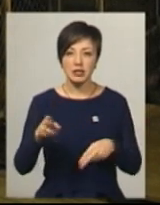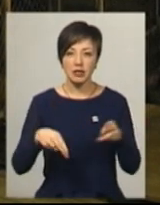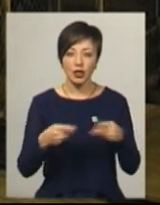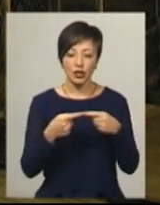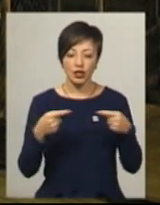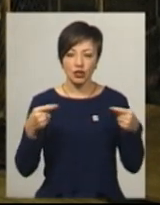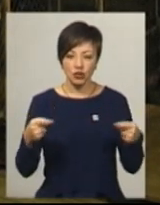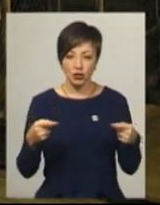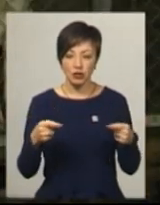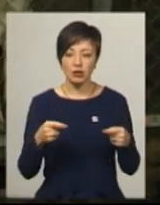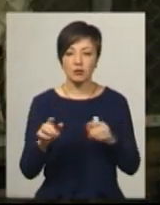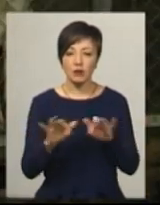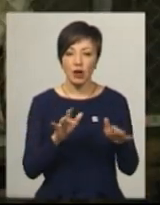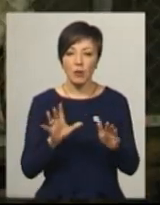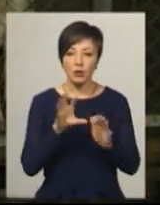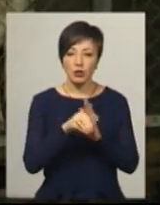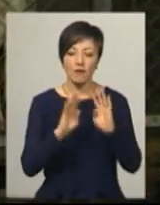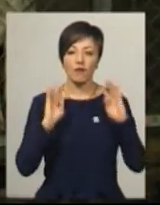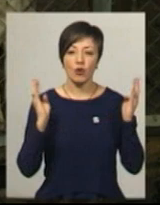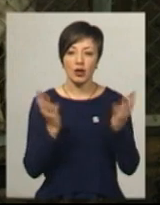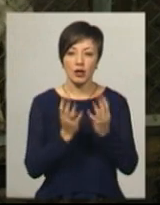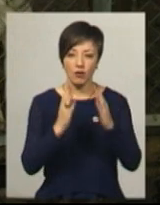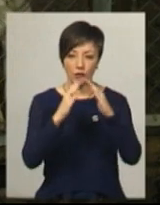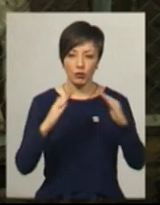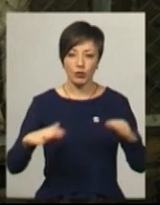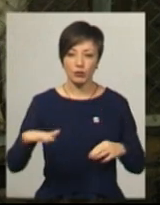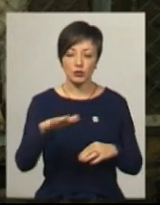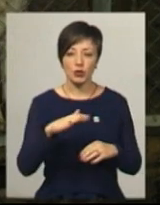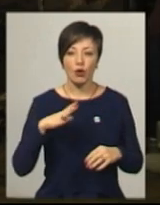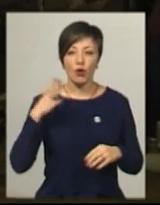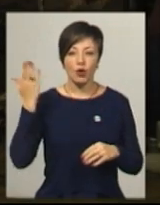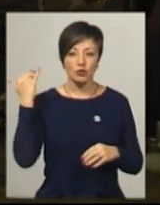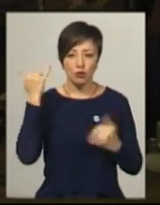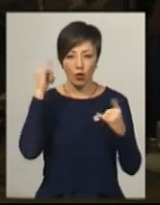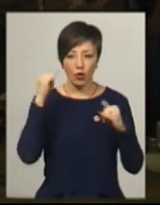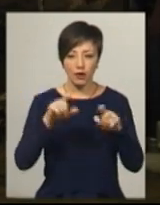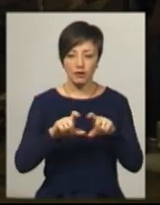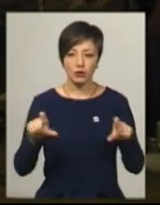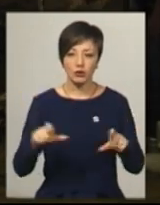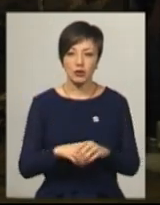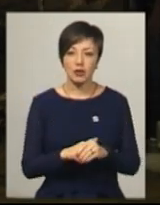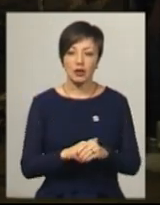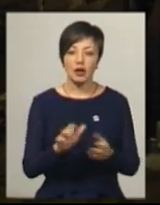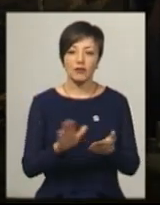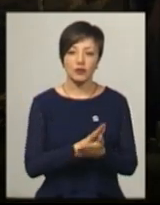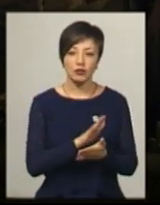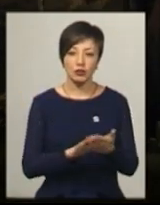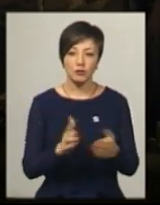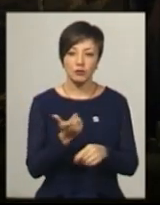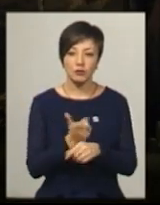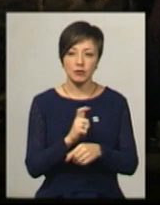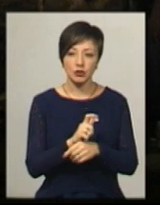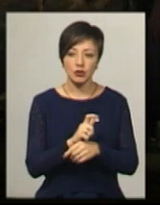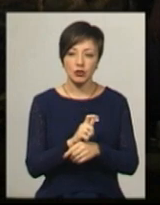інших хірургічних операцій поміщають у вольєри в критому приміщенні, колишньому корівнику. Застіклили тут вікна, вичистили більше